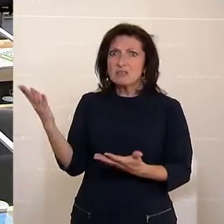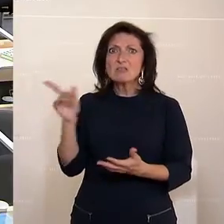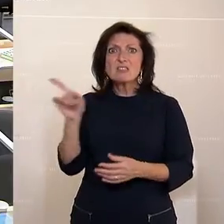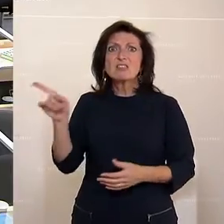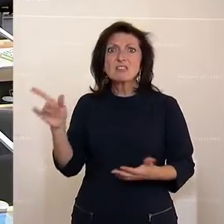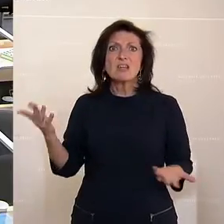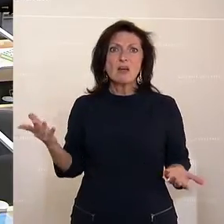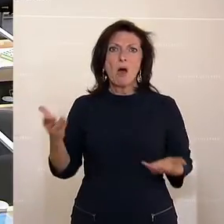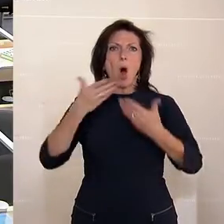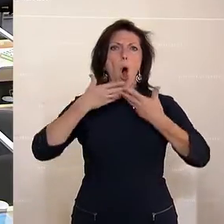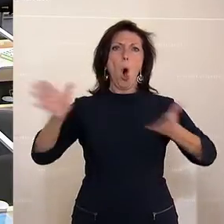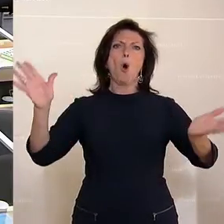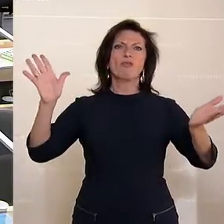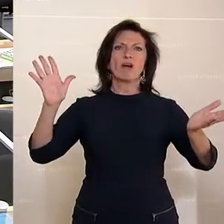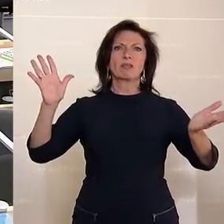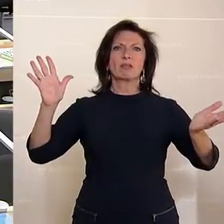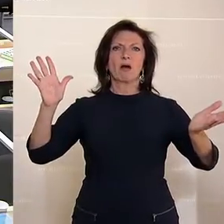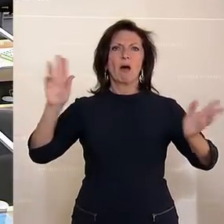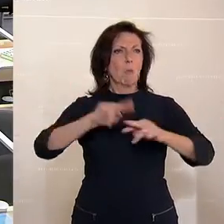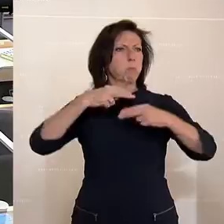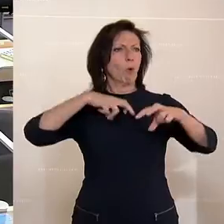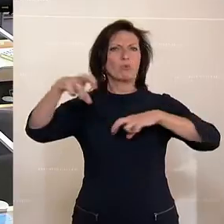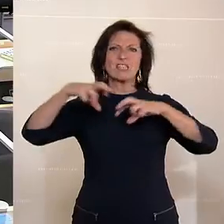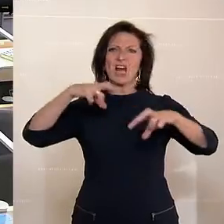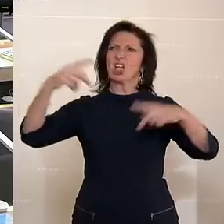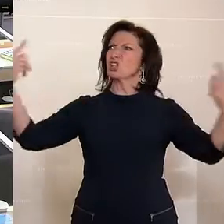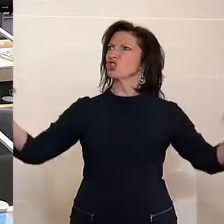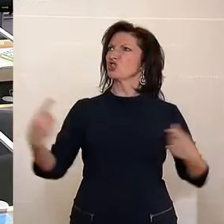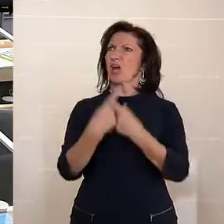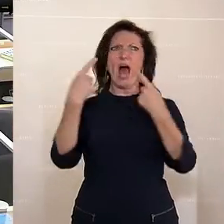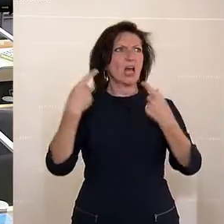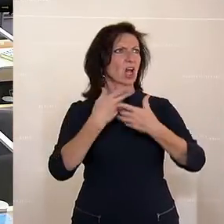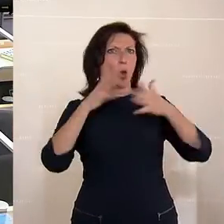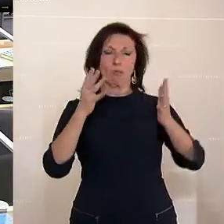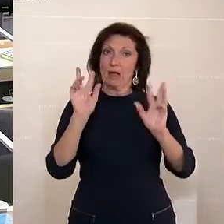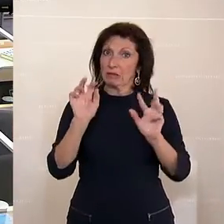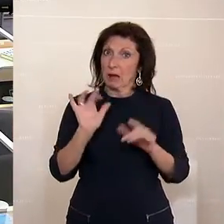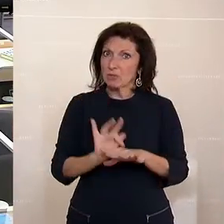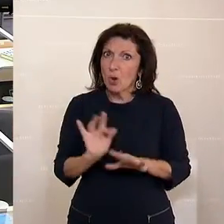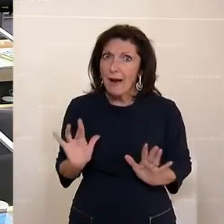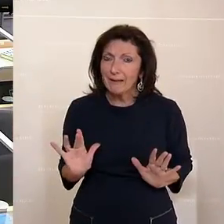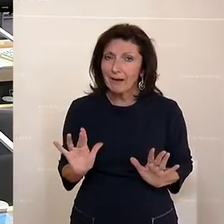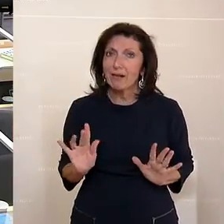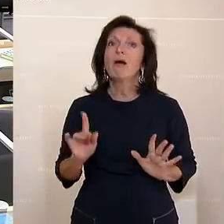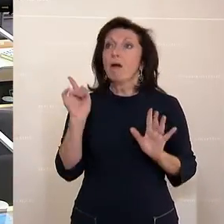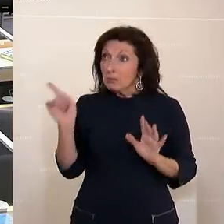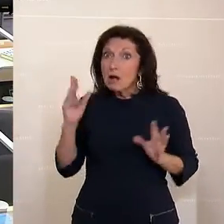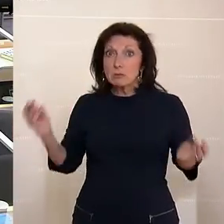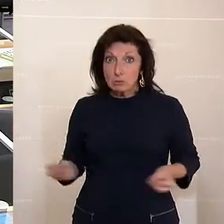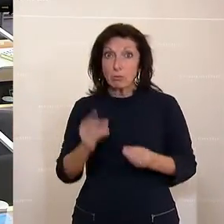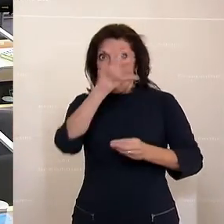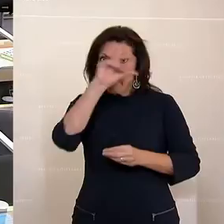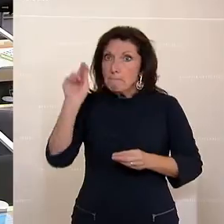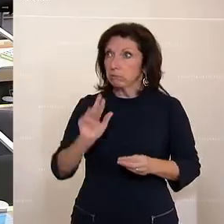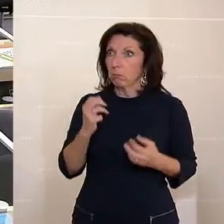Sie offen einen Streit in der Bundesregierung austragen, in einem so sensible Thema. Das führt zu einer Verunsicherung bei den Menschen.